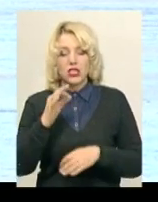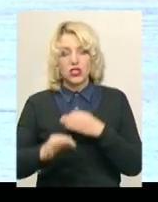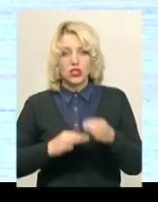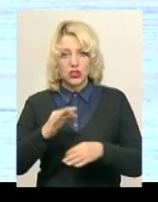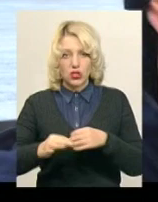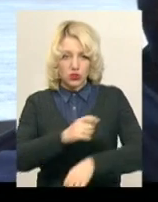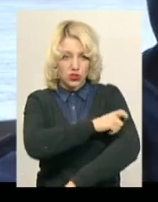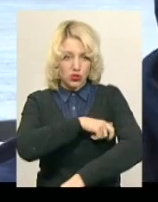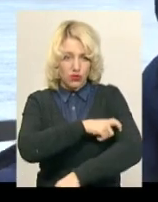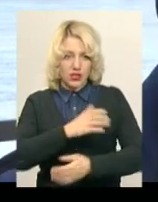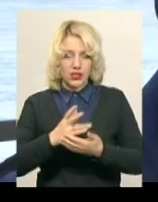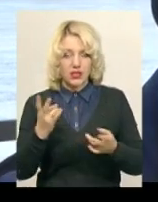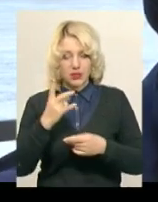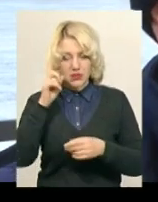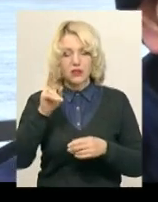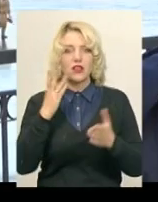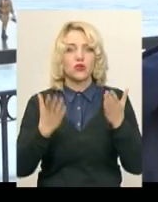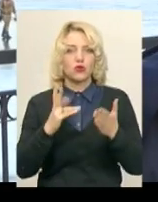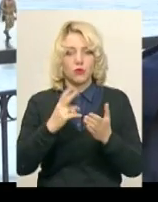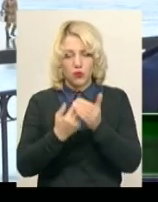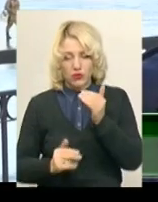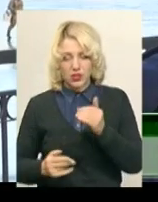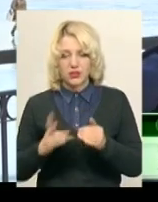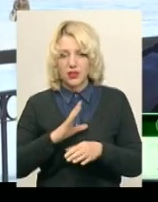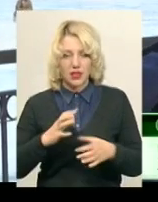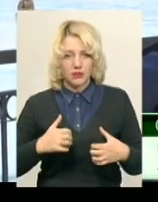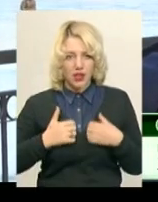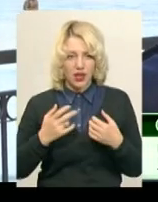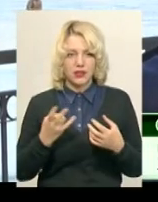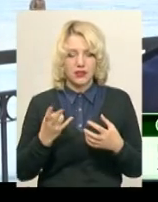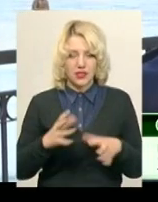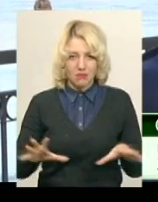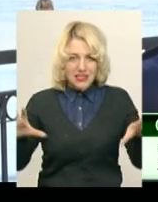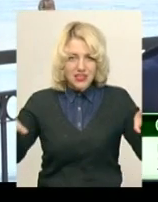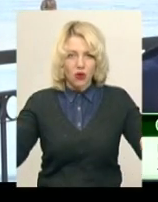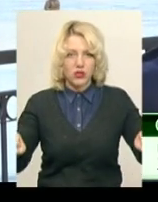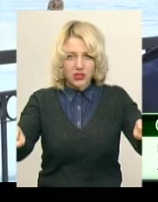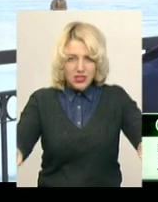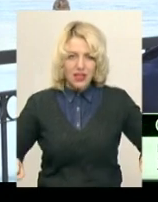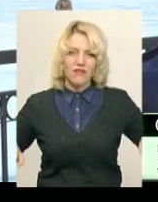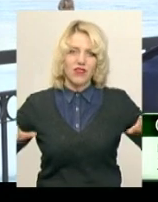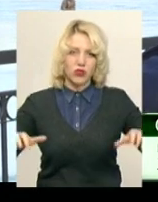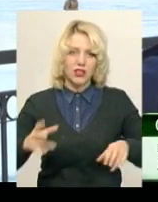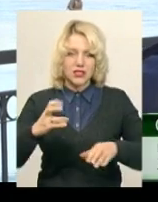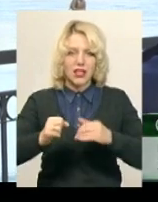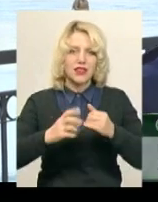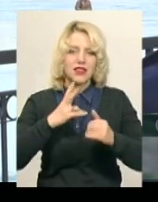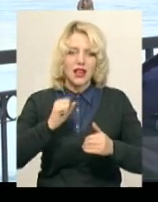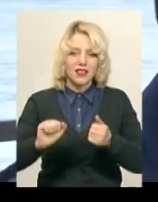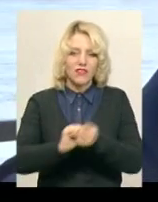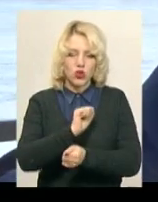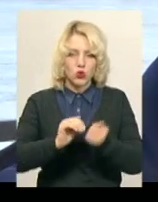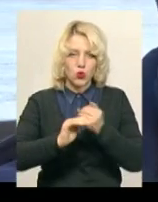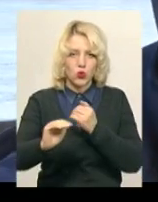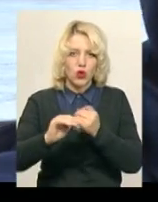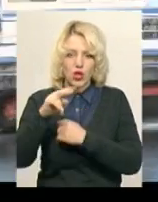слід знати правила. Не панікувати, намагатися плашм'я захопитися за краї і викотитись на тверду частину льодової поверхні і вже